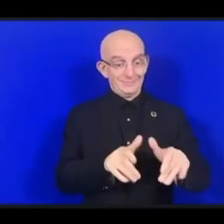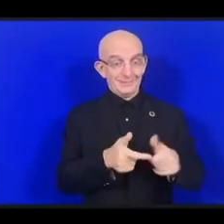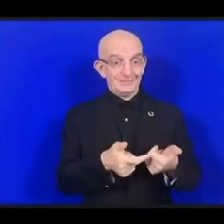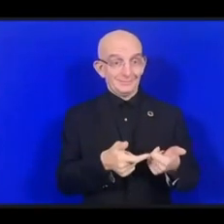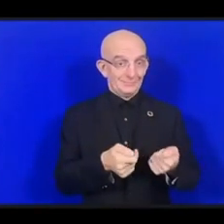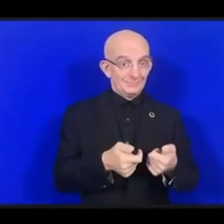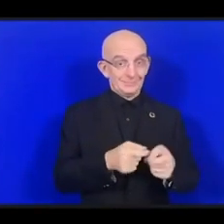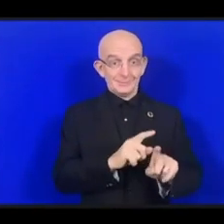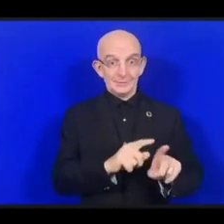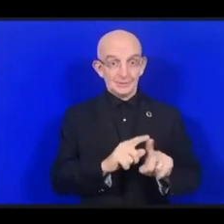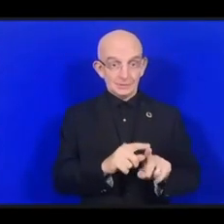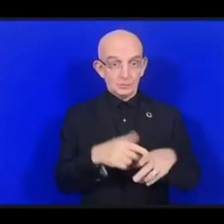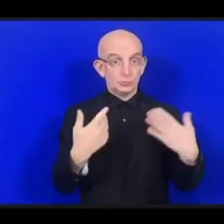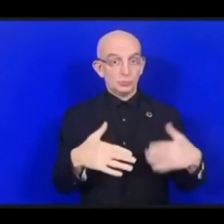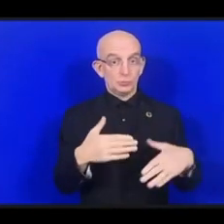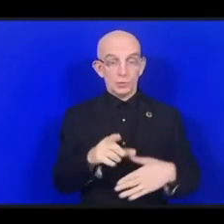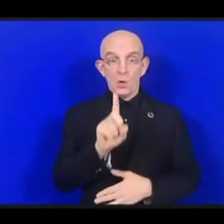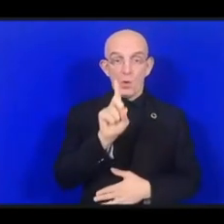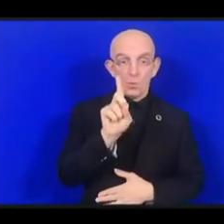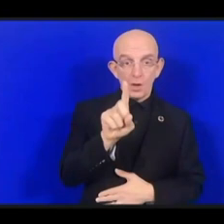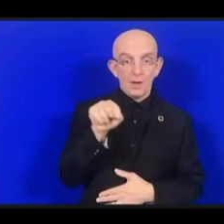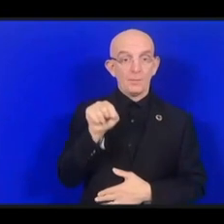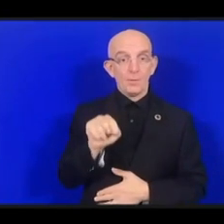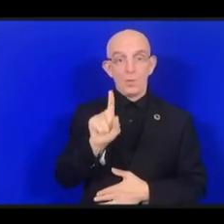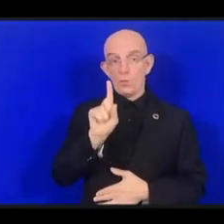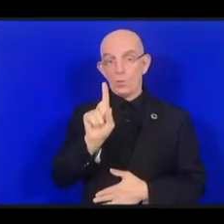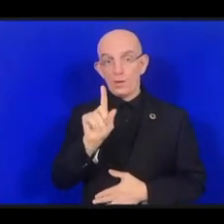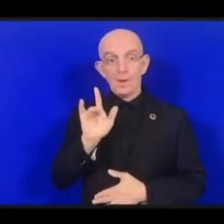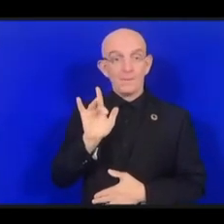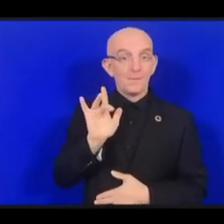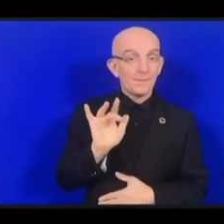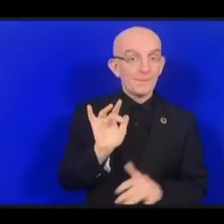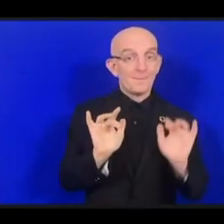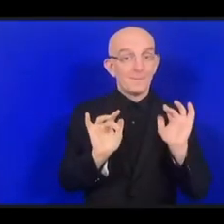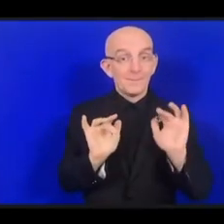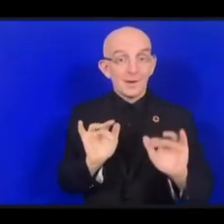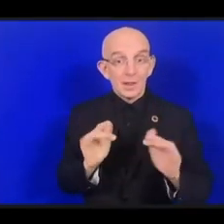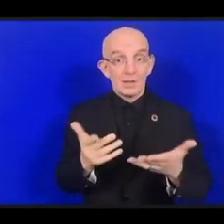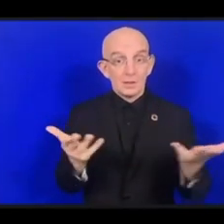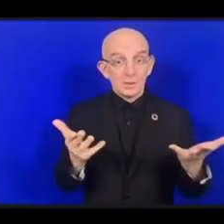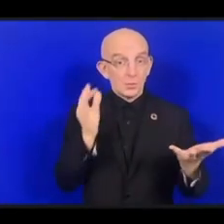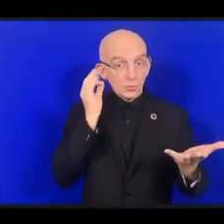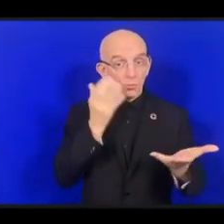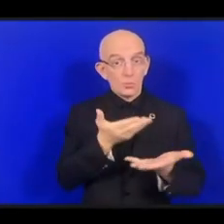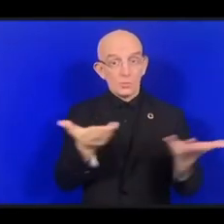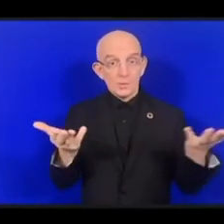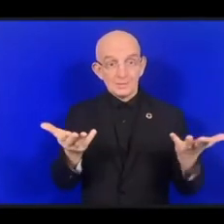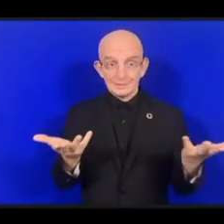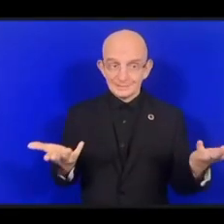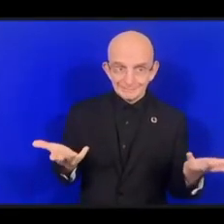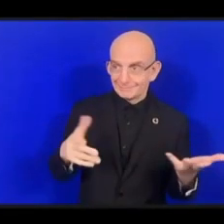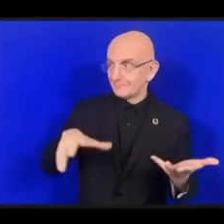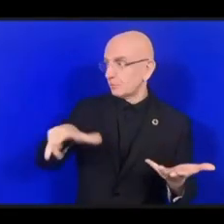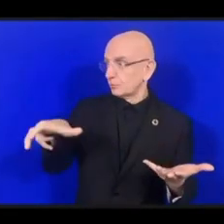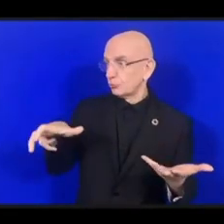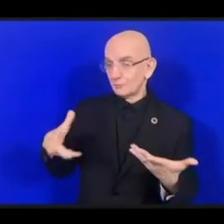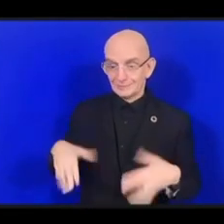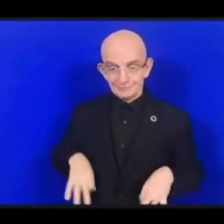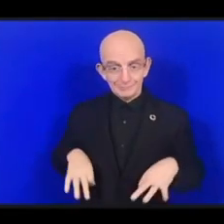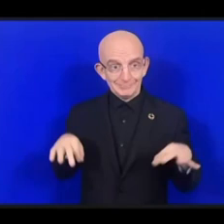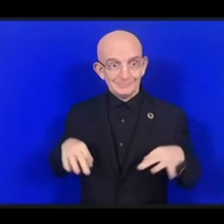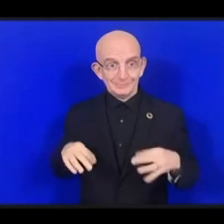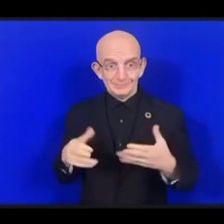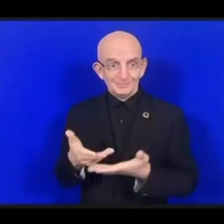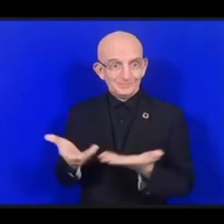средним уровнем дохода не имеют доступа к мобильным интернетам. Опускаются руки, когда узнаешь о том,